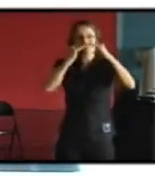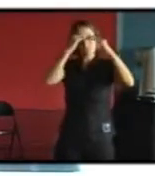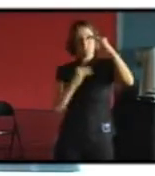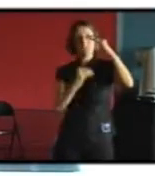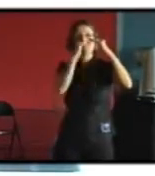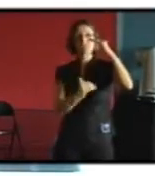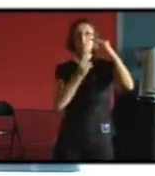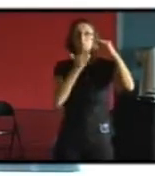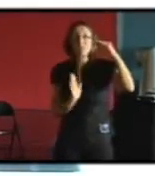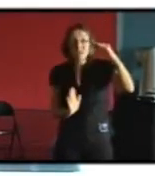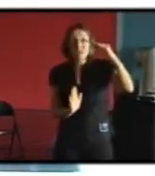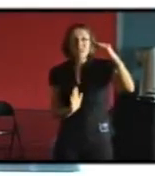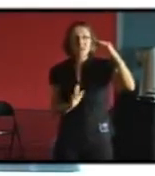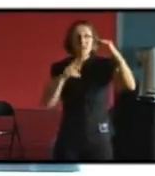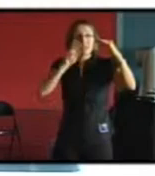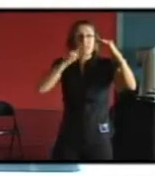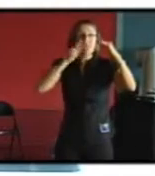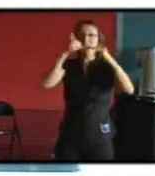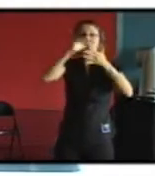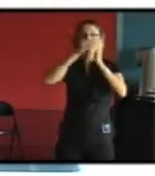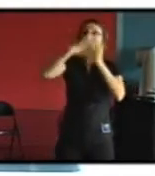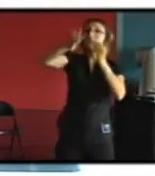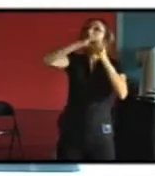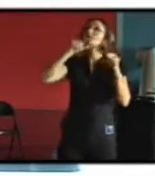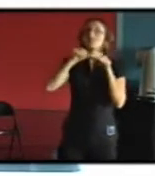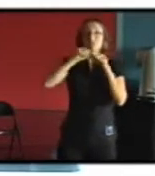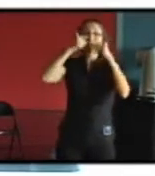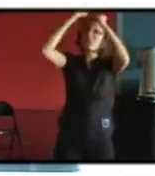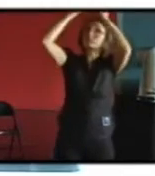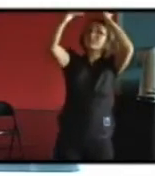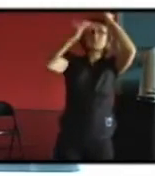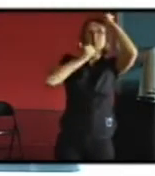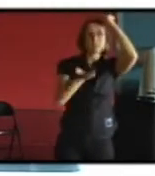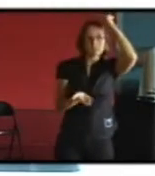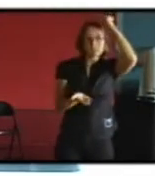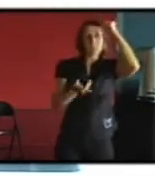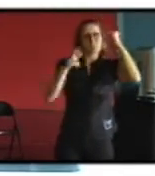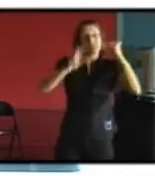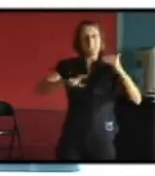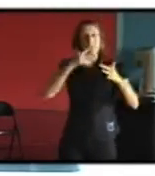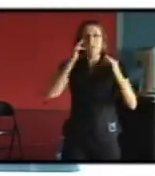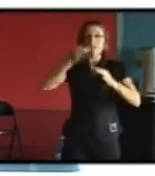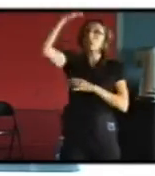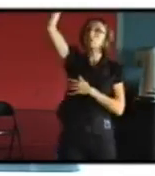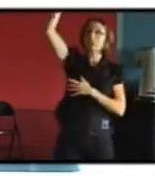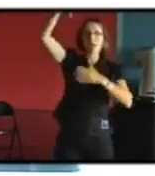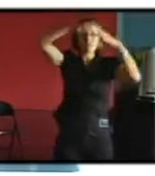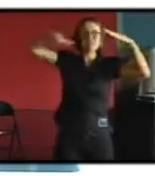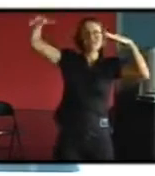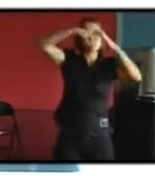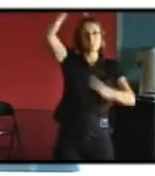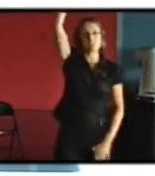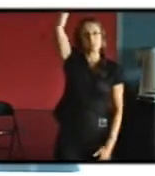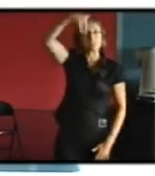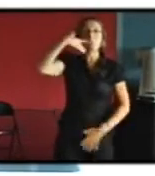et de ne trop savoir ce qu'on fait du mètre supplémentaire il y a des surfaces très importantes au regard de l'éclairement et même si on